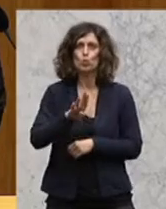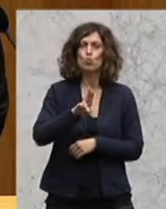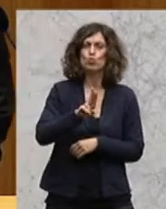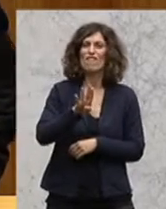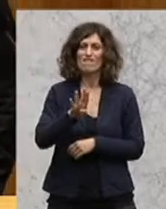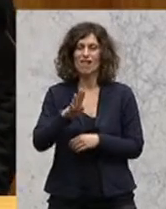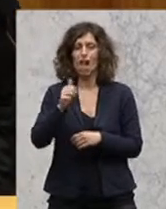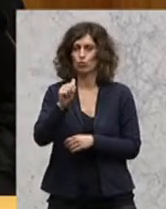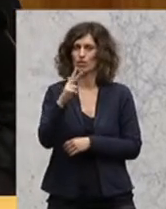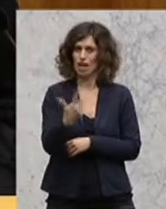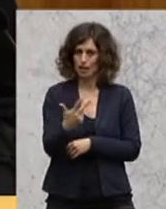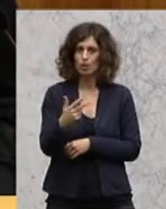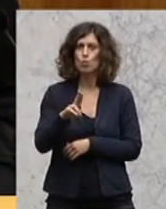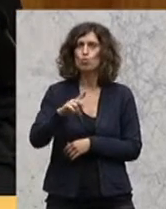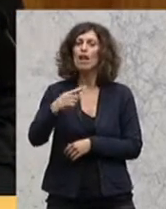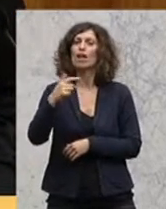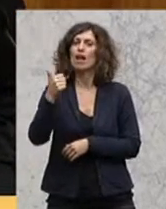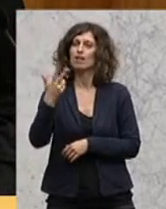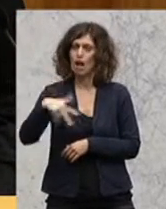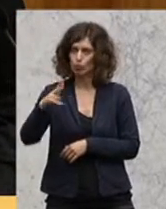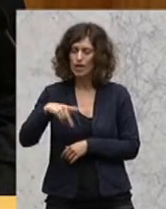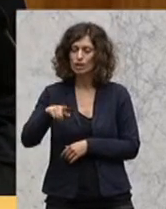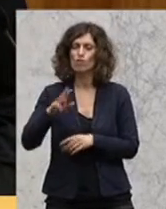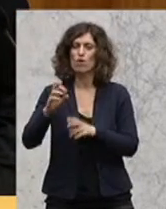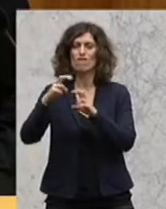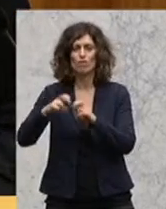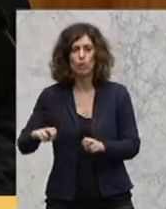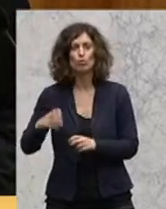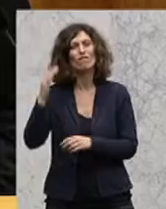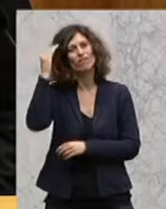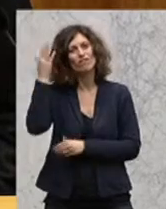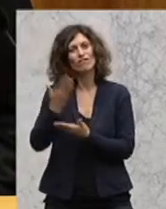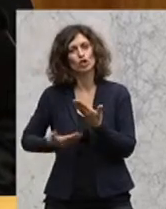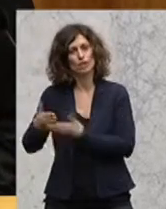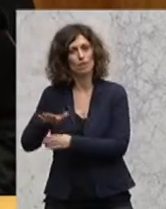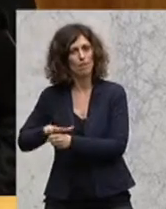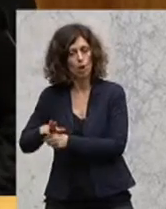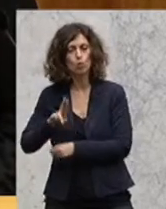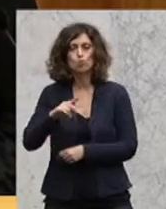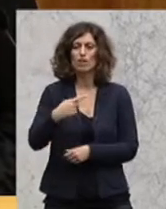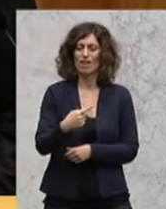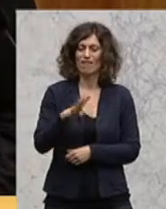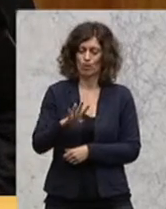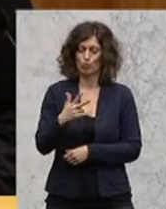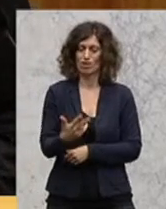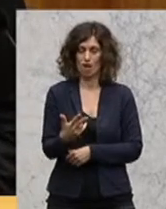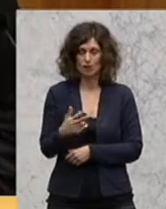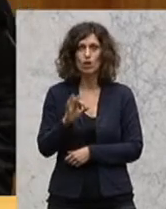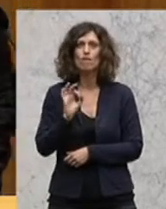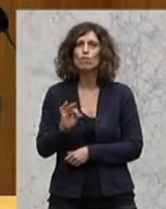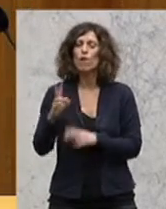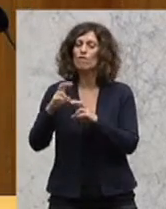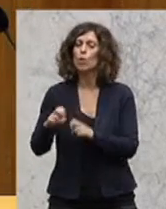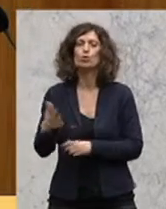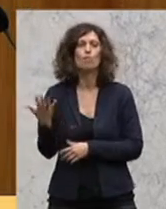Wissenschaft und Forschung, die UG 33, die Forschung im Wirtschaftsbereich und die UG 34, die Forschung